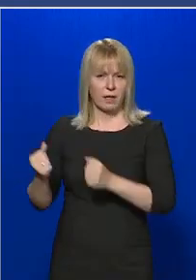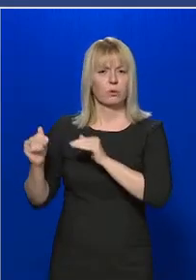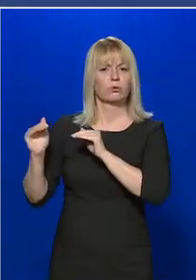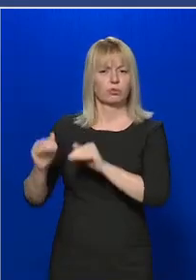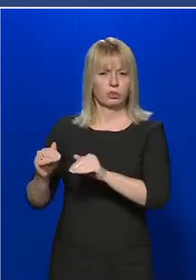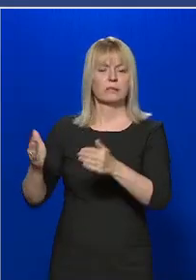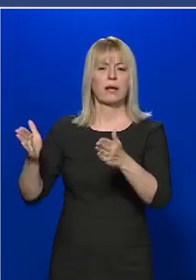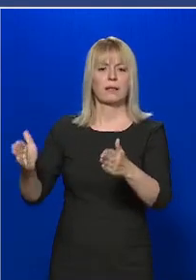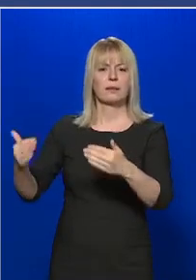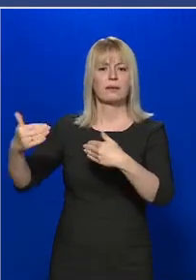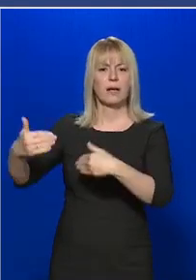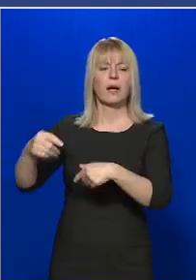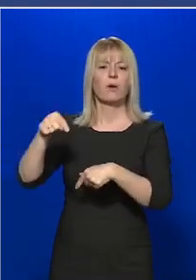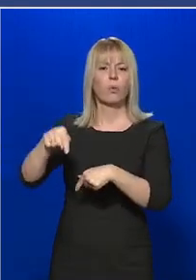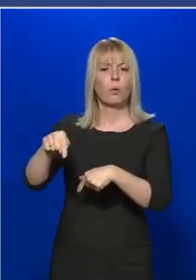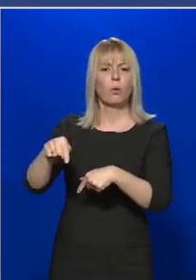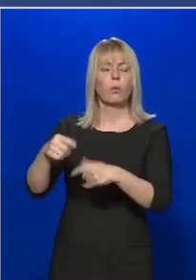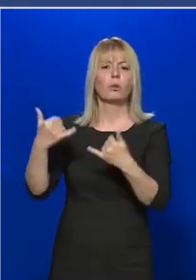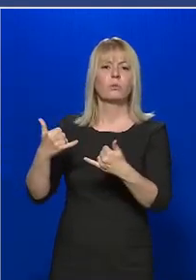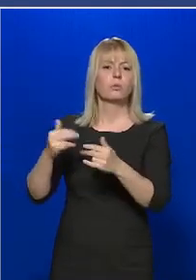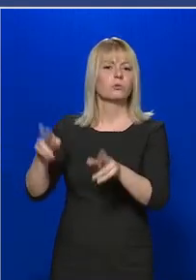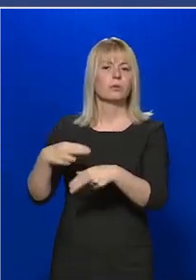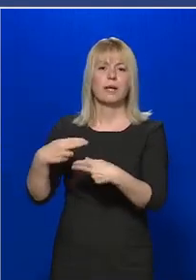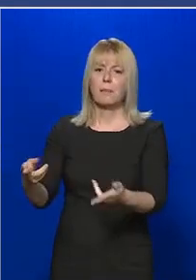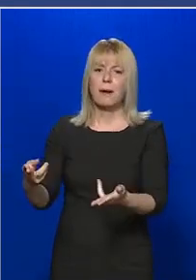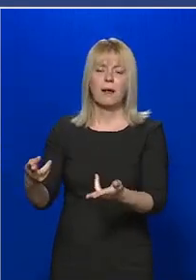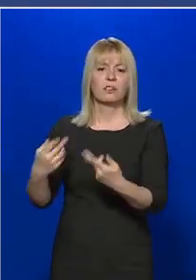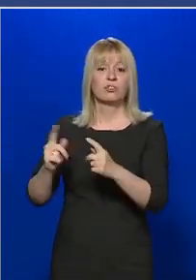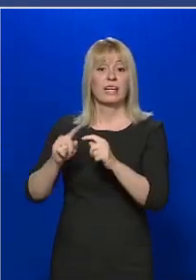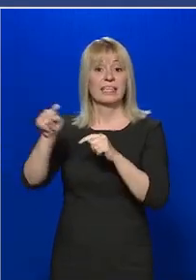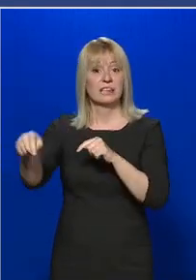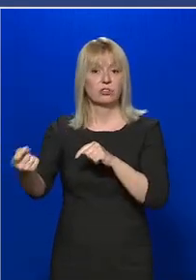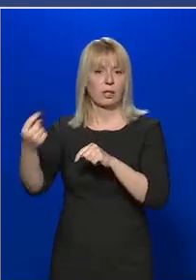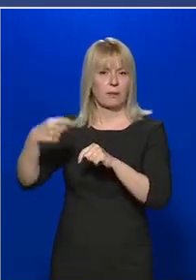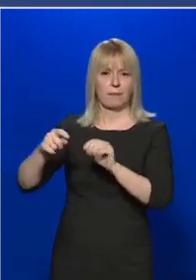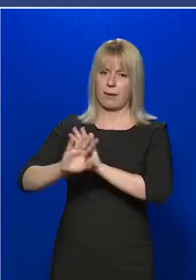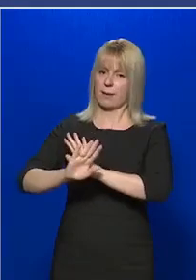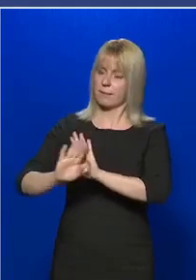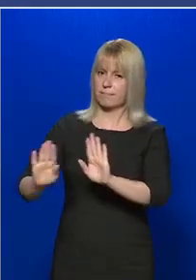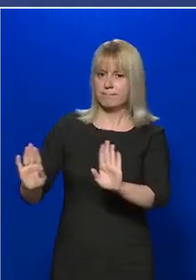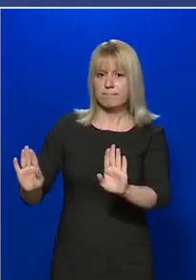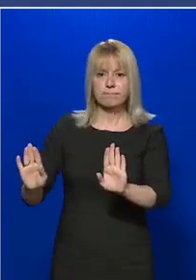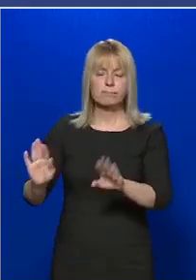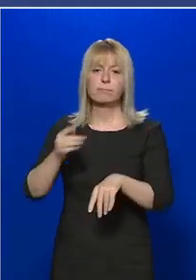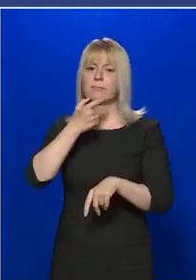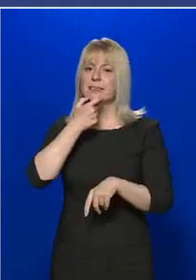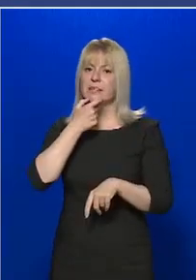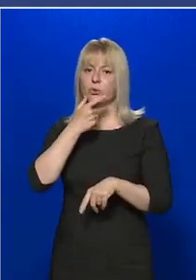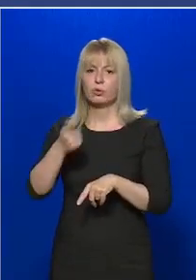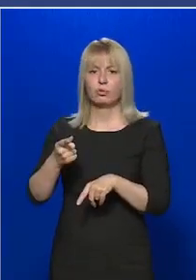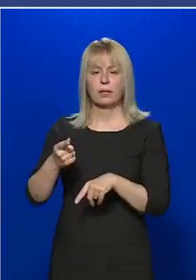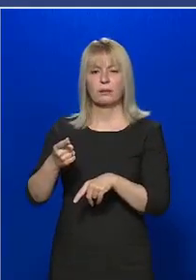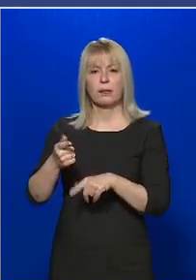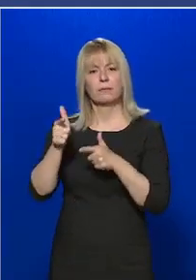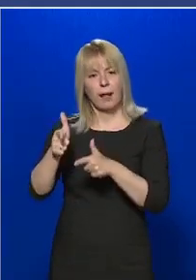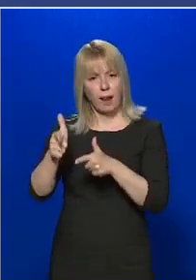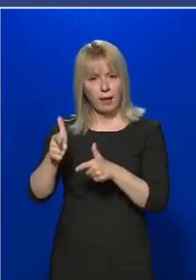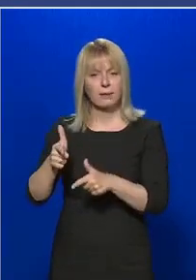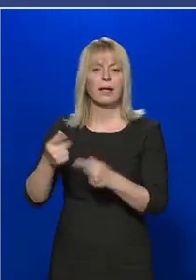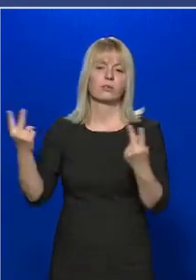ott most nem lehet se ki se bemenni, az időseknek az ellátása